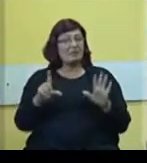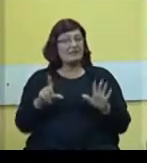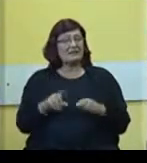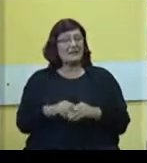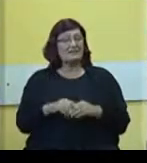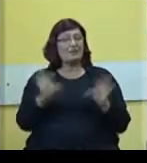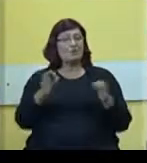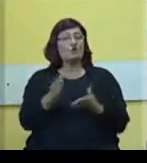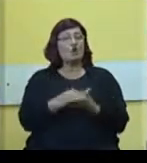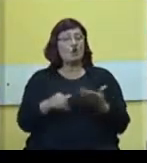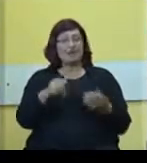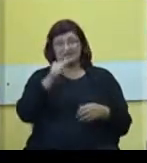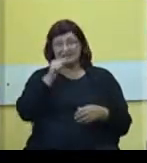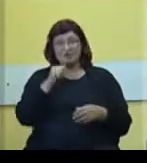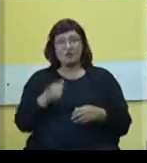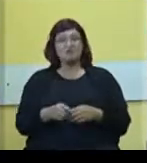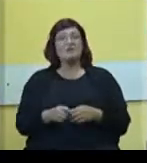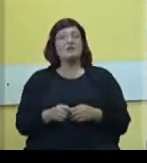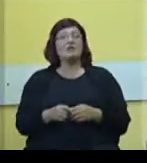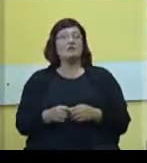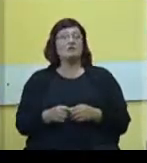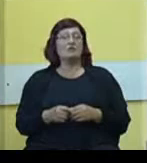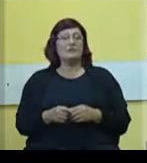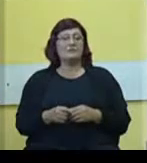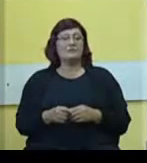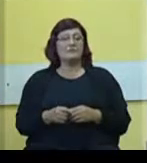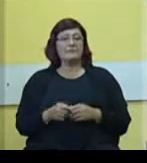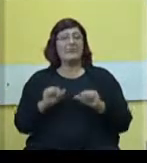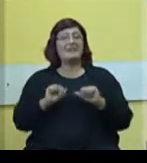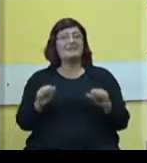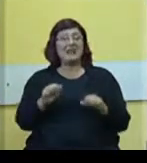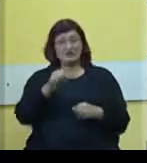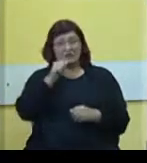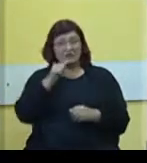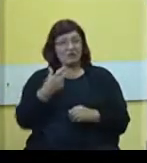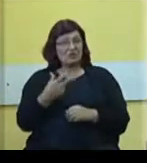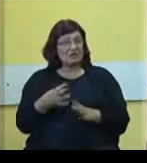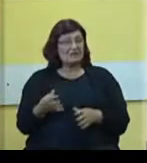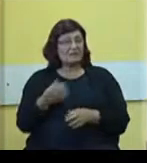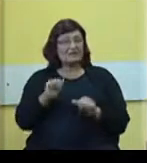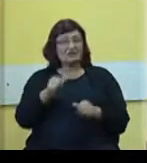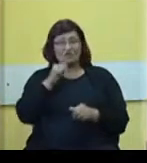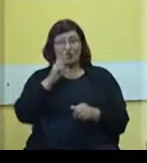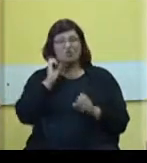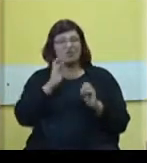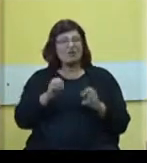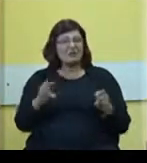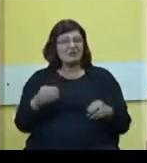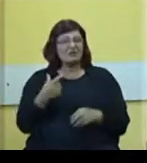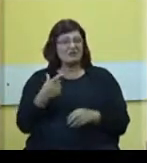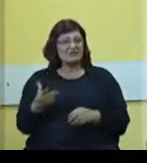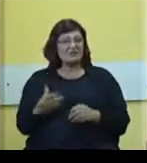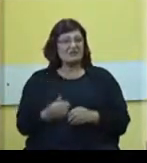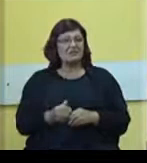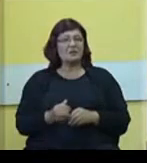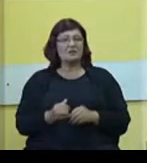uređenje, korišćenje voda 10,94%, zaštita voda 39%, zaštita voda od zagađivanja 23%.